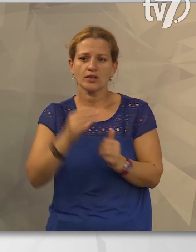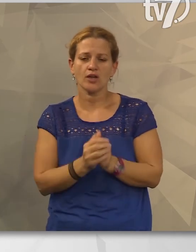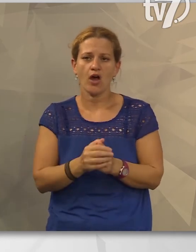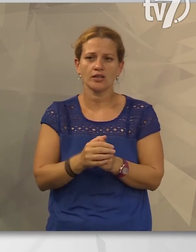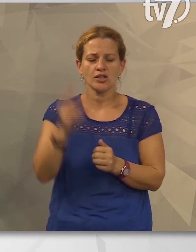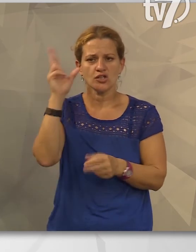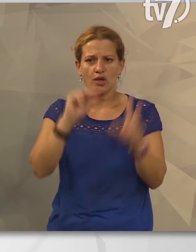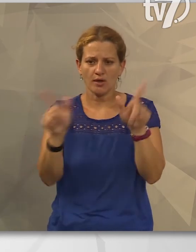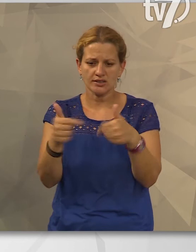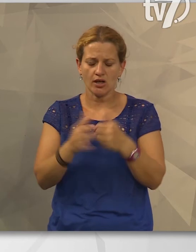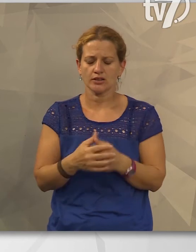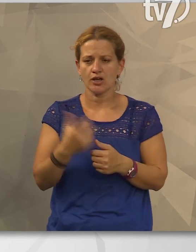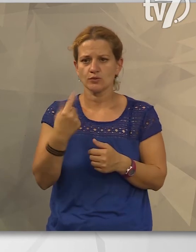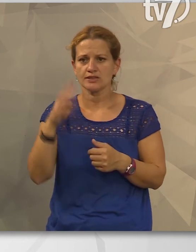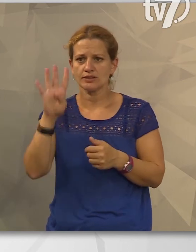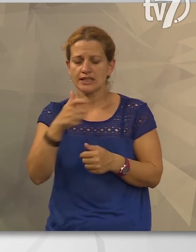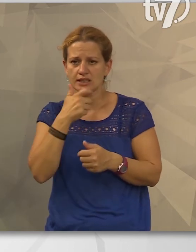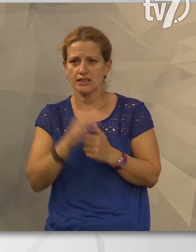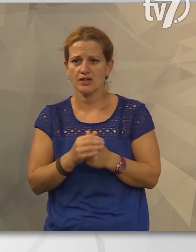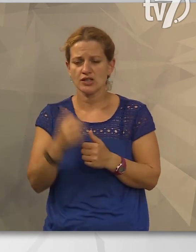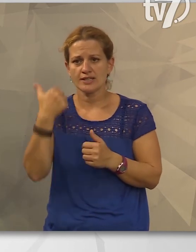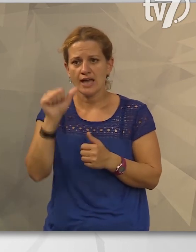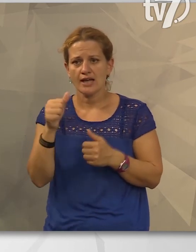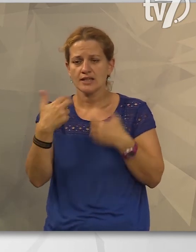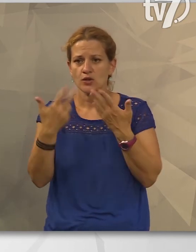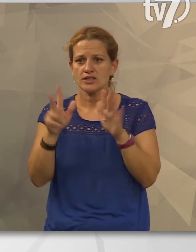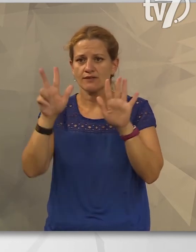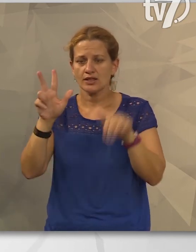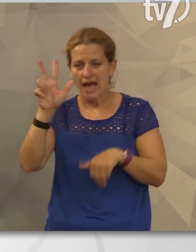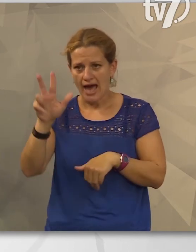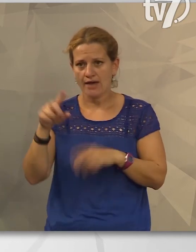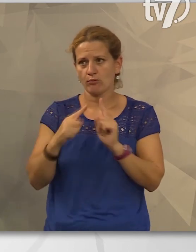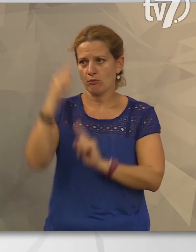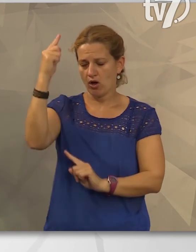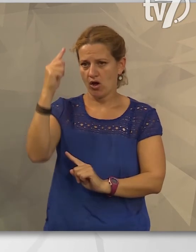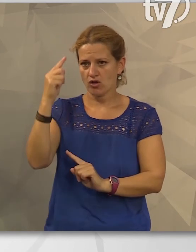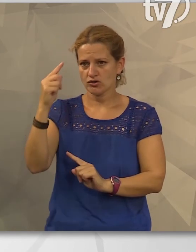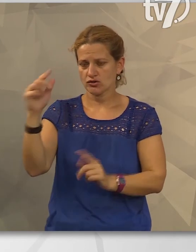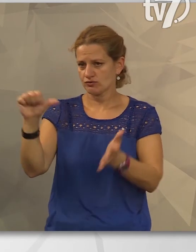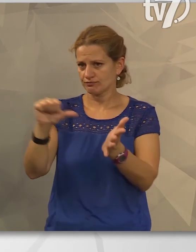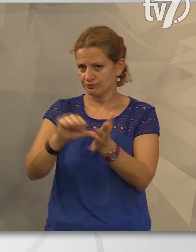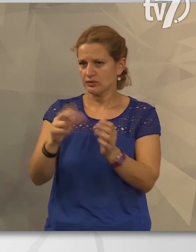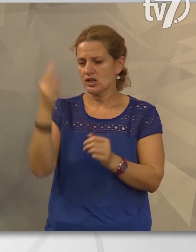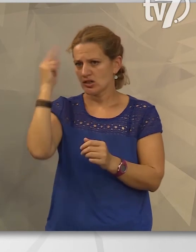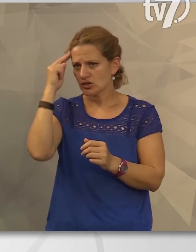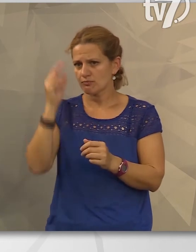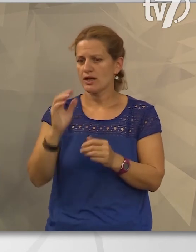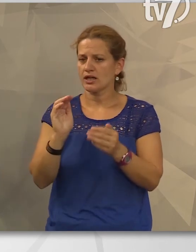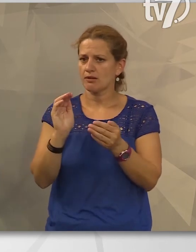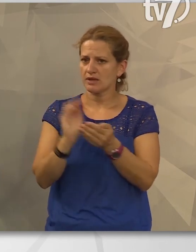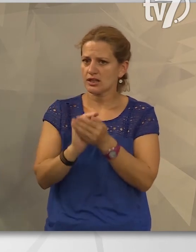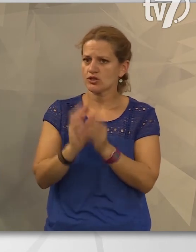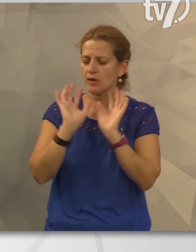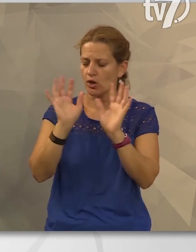tapasztalatlan is. A 24 éves, 183 cm magas center ismeri a csabai röplabdát, hiszen